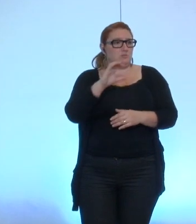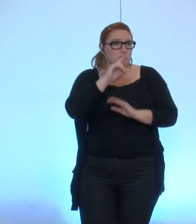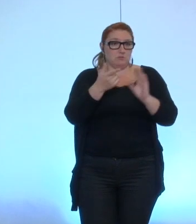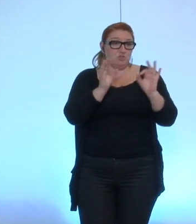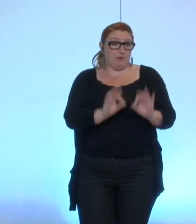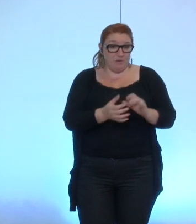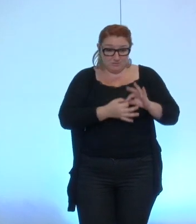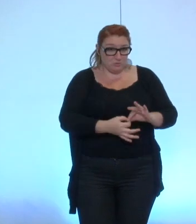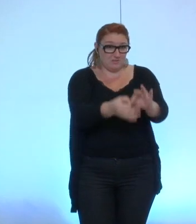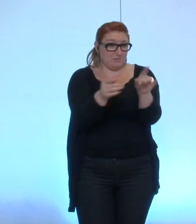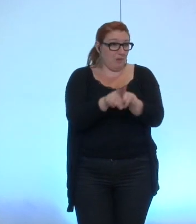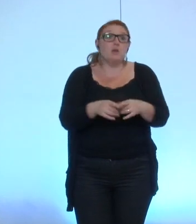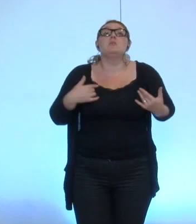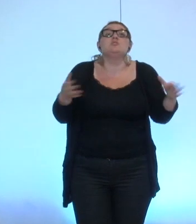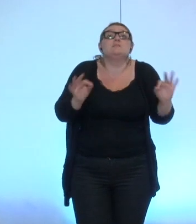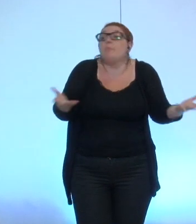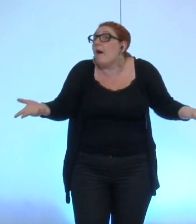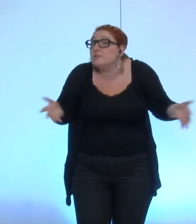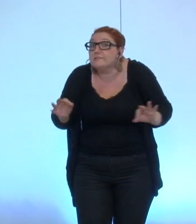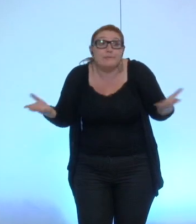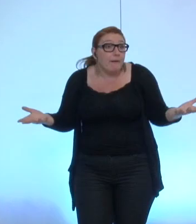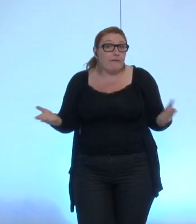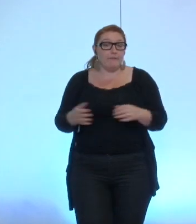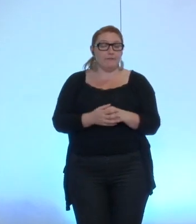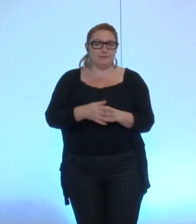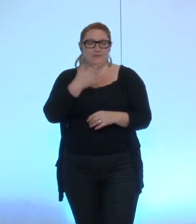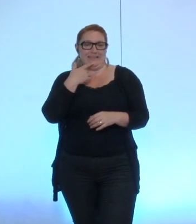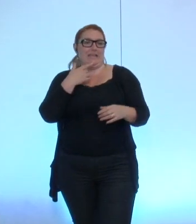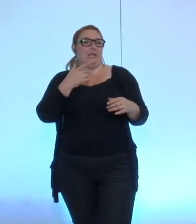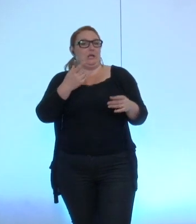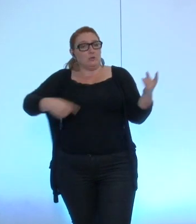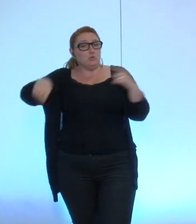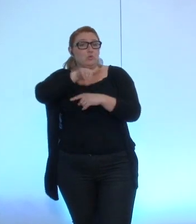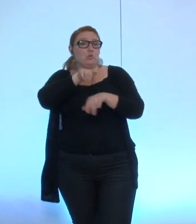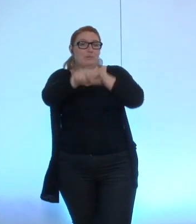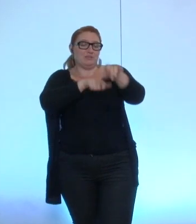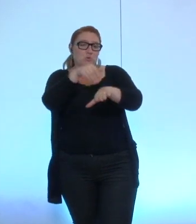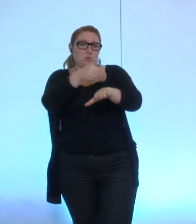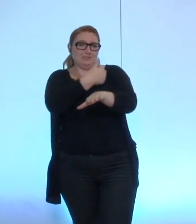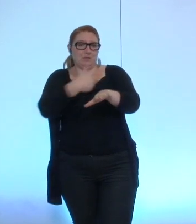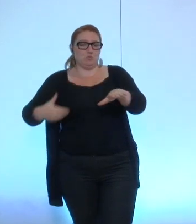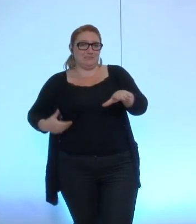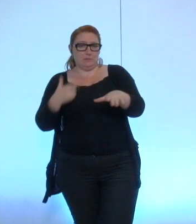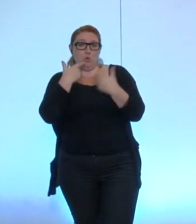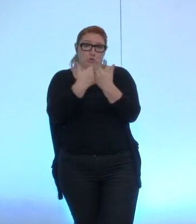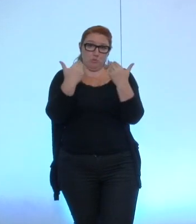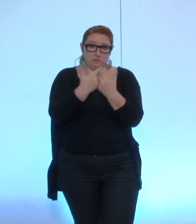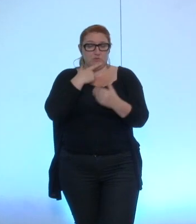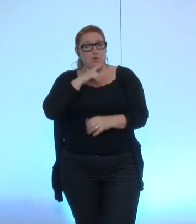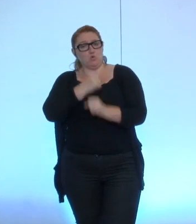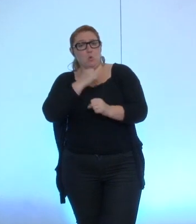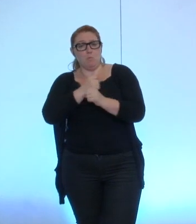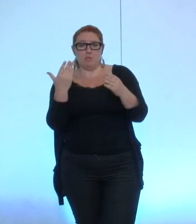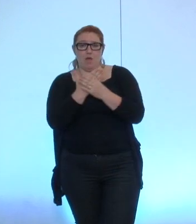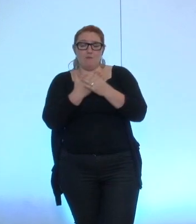pour la suite ça sera pareil je ne les ai pas je ne les ai pas donc c'est tous les conseillers municipaux qui en font la demande ont le droit à la communication des documents de travail